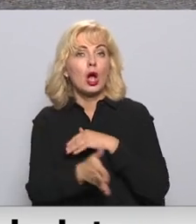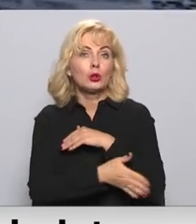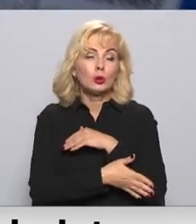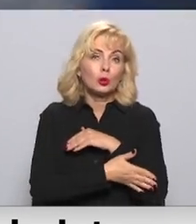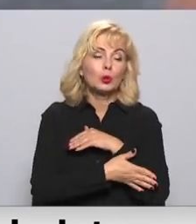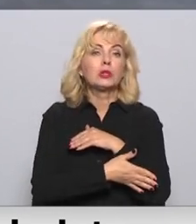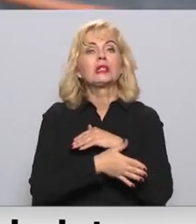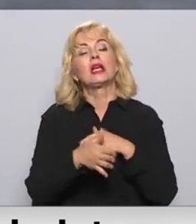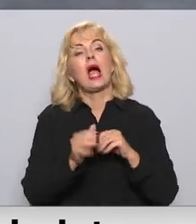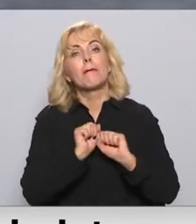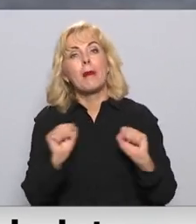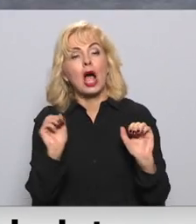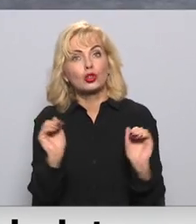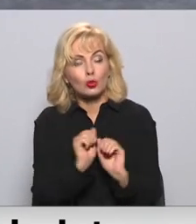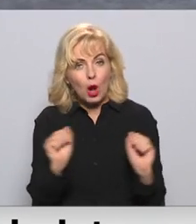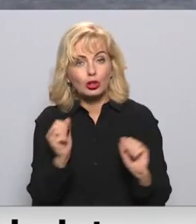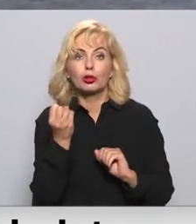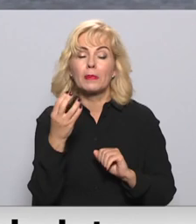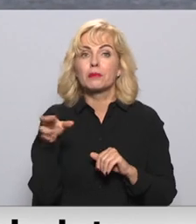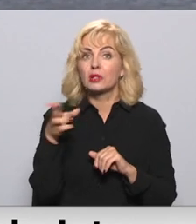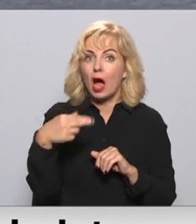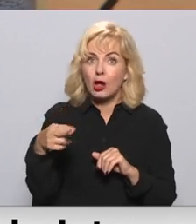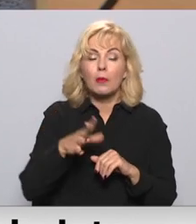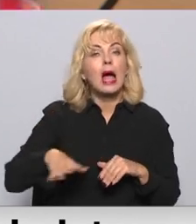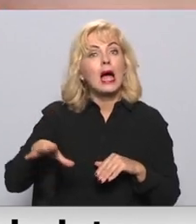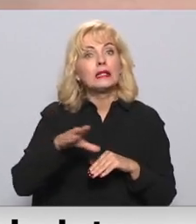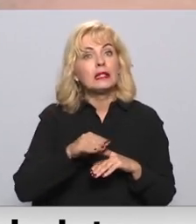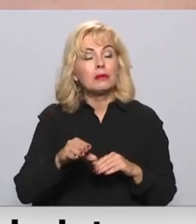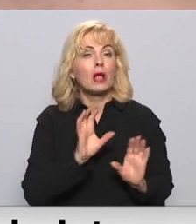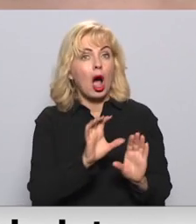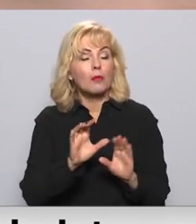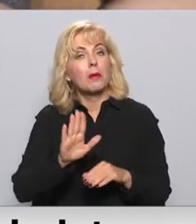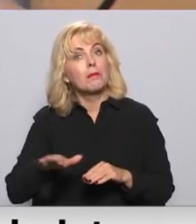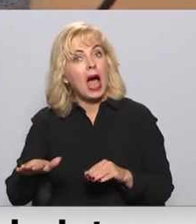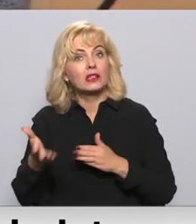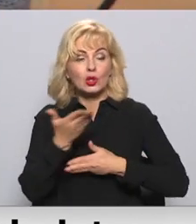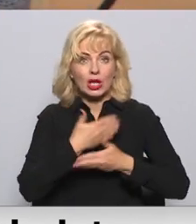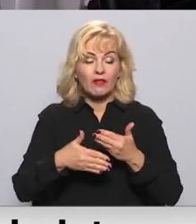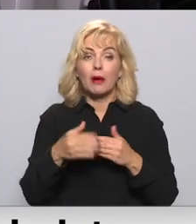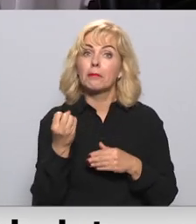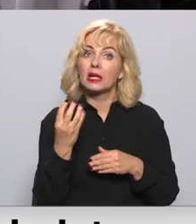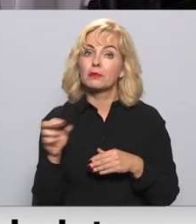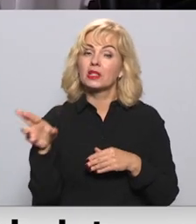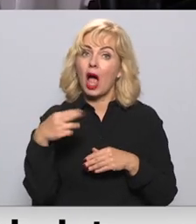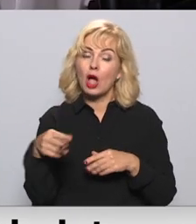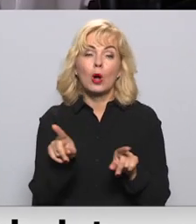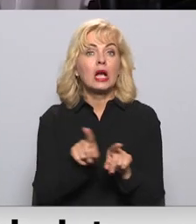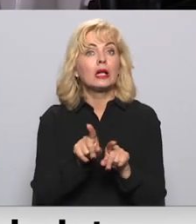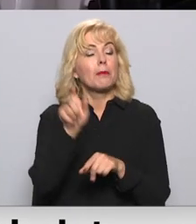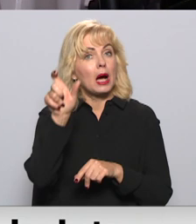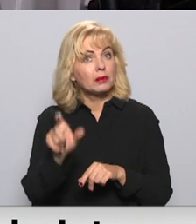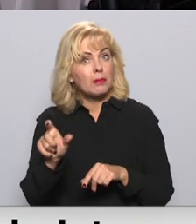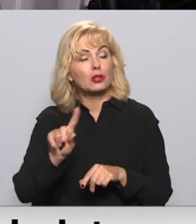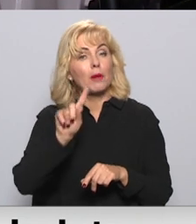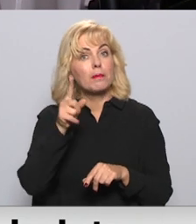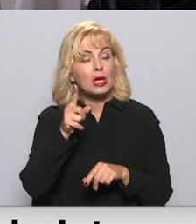maz nodrošinātāji mājas saimniecībai 15 eiro, ģimenē, kuras apropē ir bērns ar invaliditāti 15 eiro, tāpat arī personāji ar